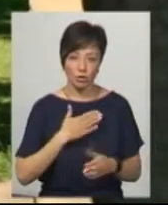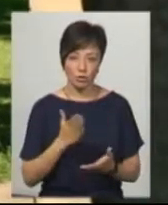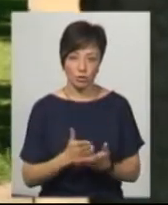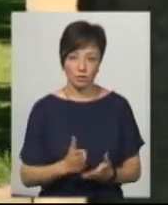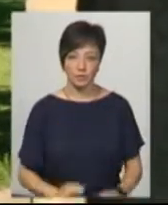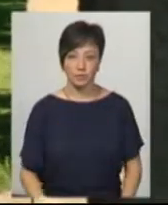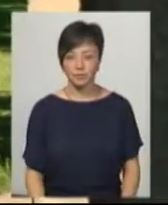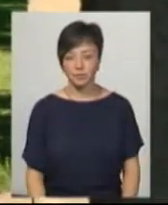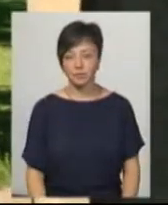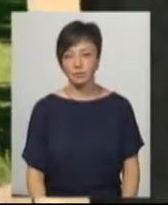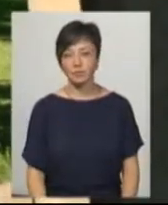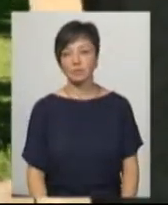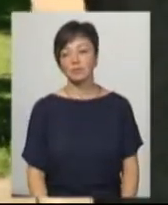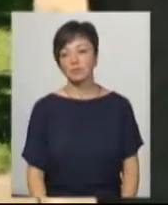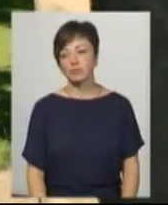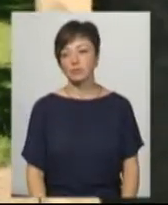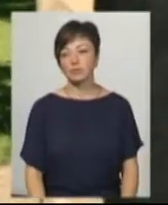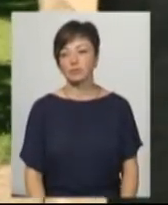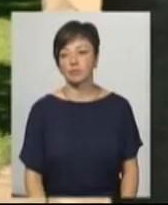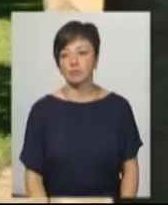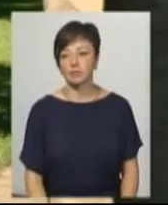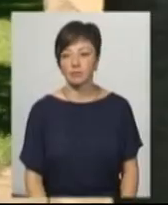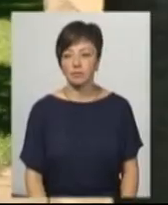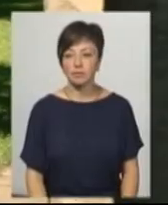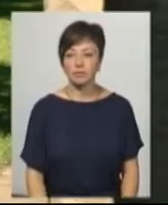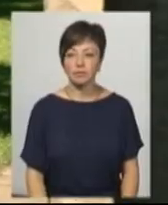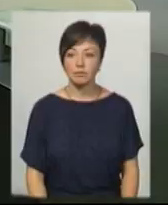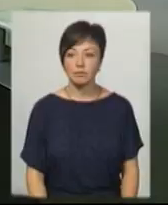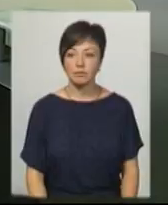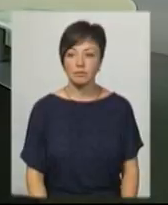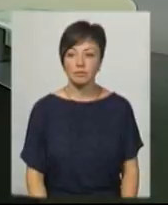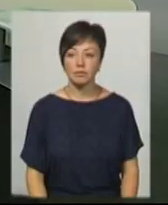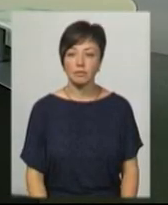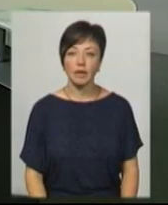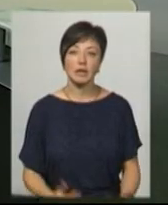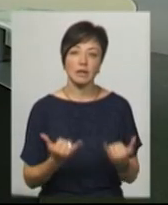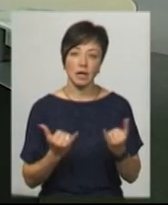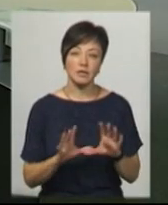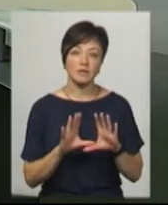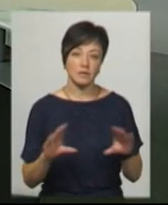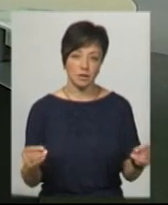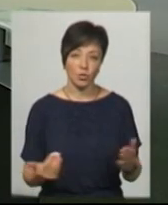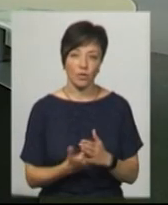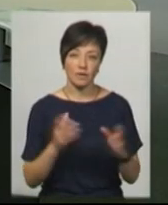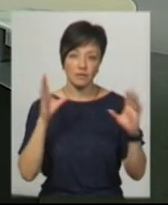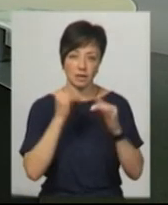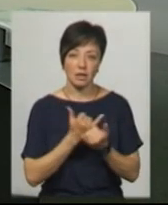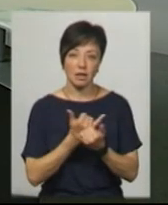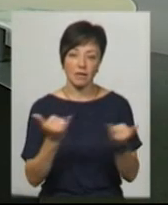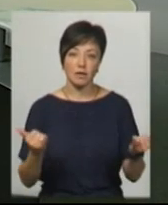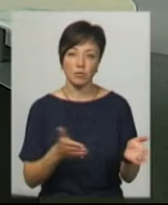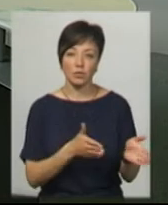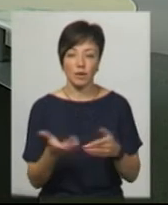Шпулак, Юрій Чорний. Новини на Суспільному. Хмельниччина. Наразі це всі новини, які ми встигли для вас